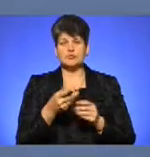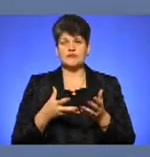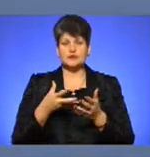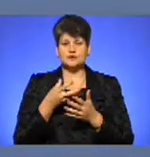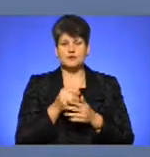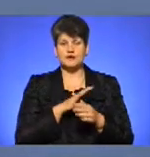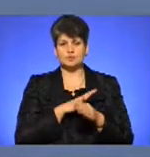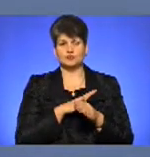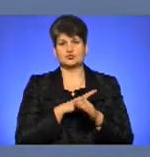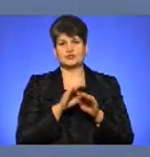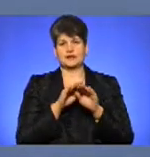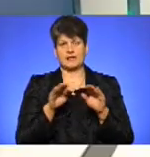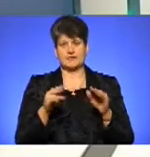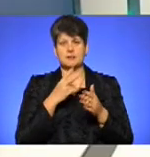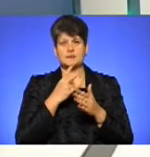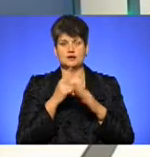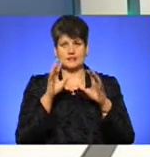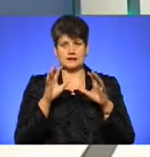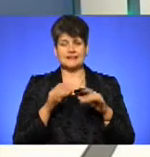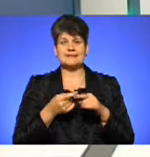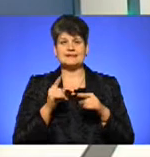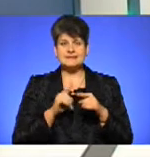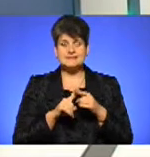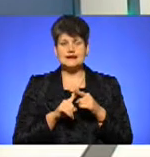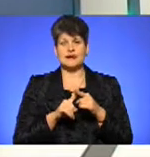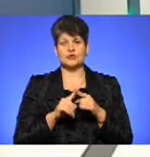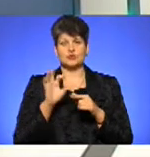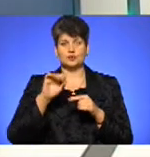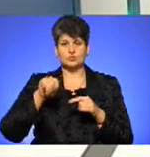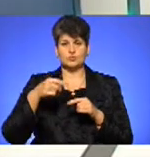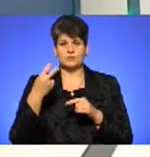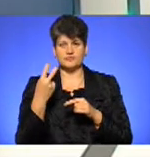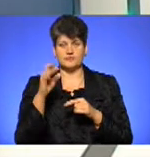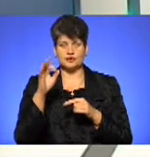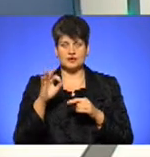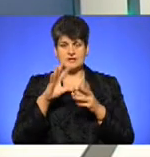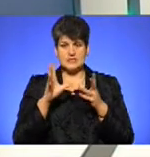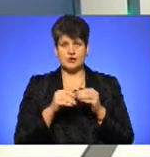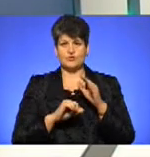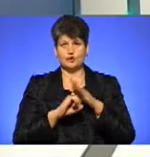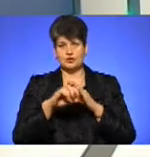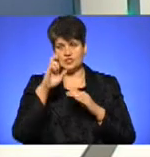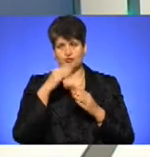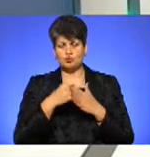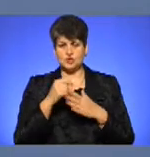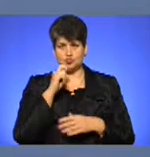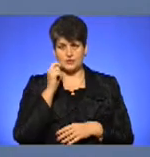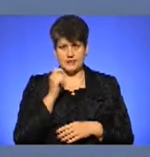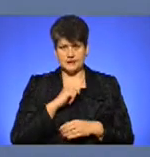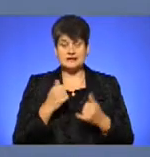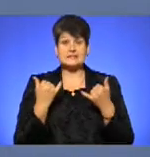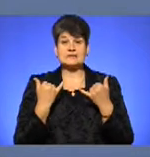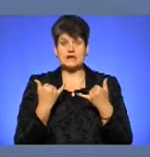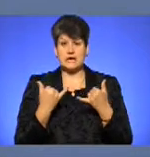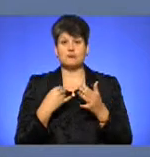передбачений законодавством. А це 0,2% від загального фонду державного бюджету України. Зараз